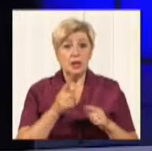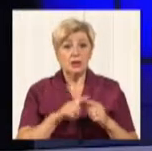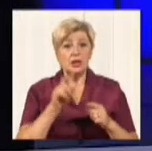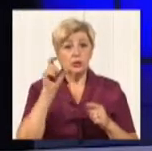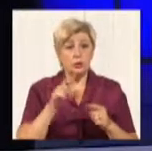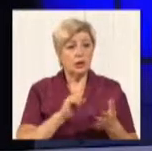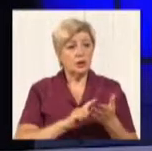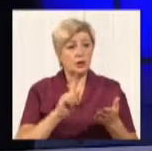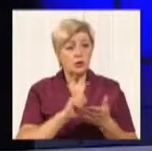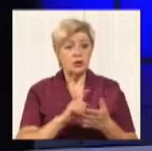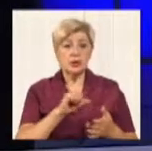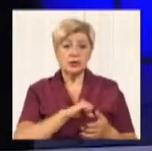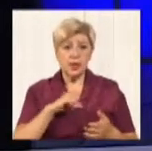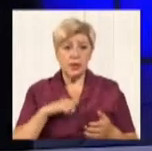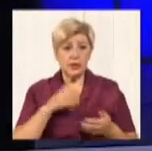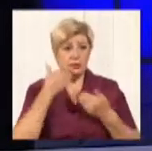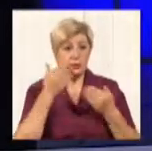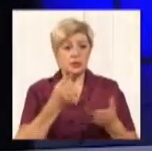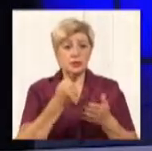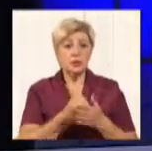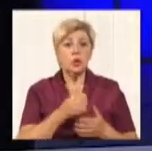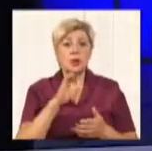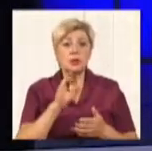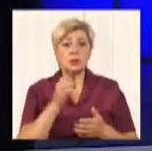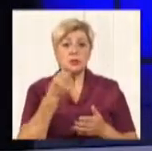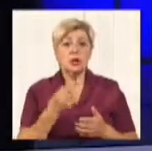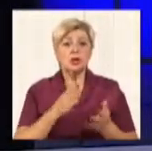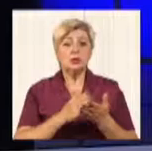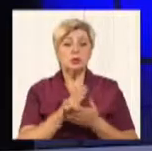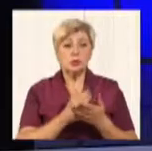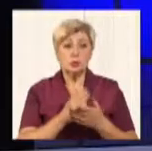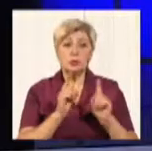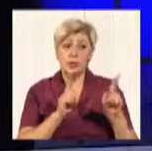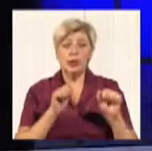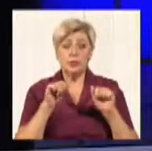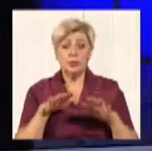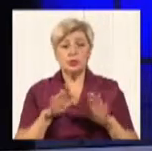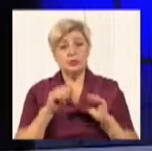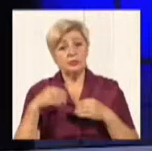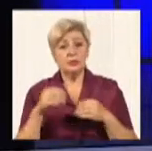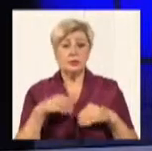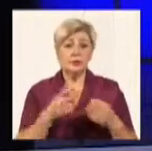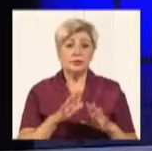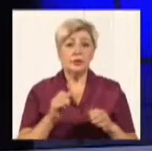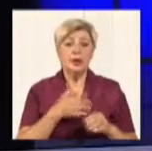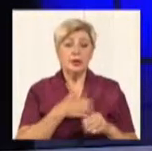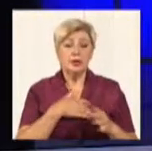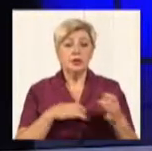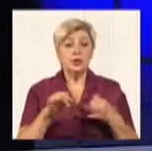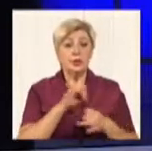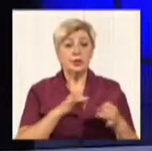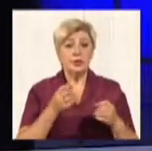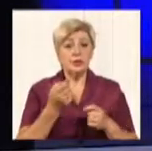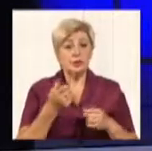має звернутися до соціальної служби. Так. І там будуть вже відзначати. Ну от ми хотіли про це поговорити трошки пізніше, ну якщо так